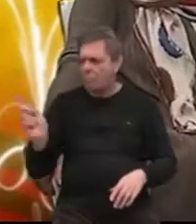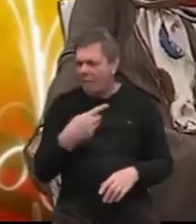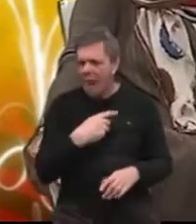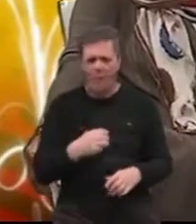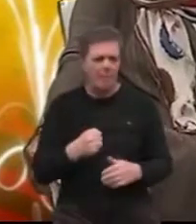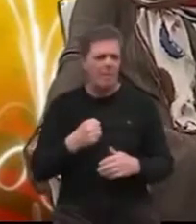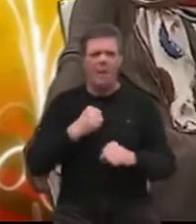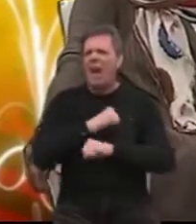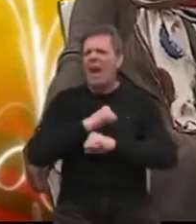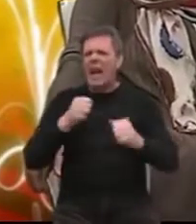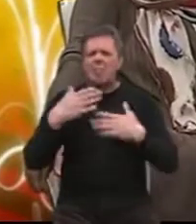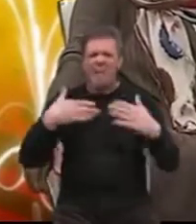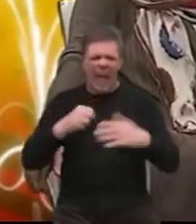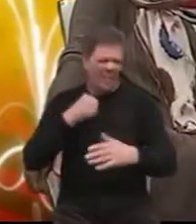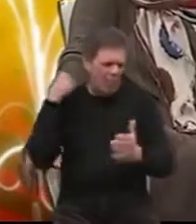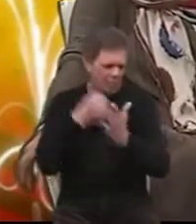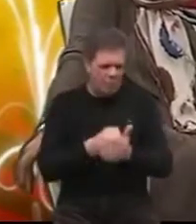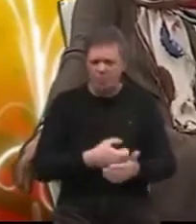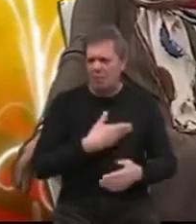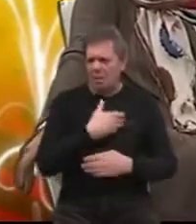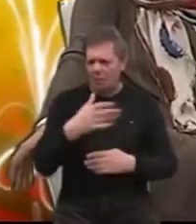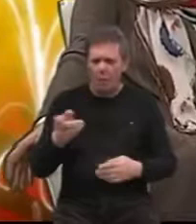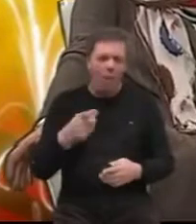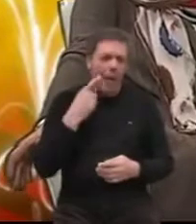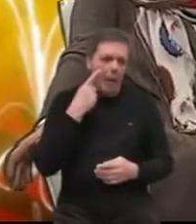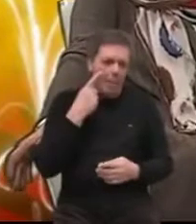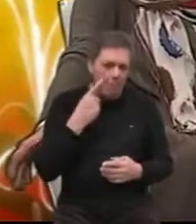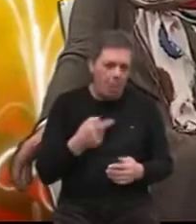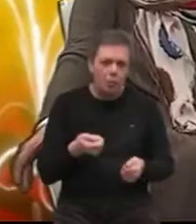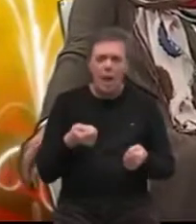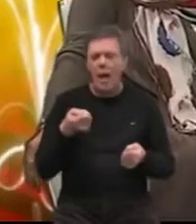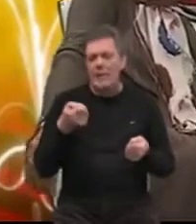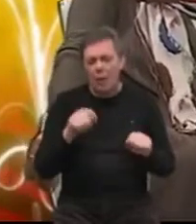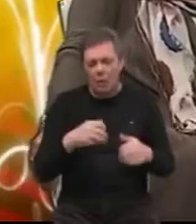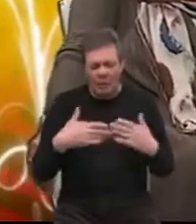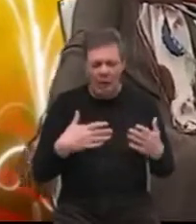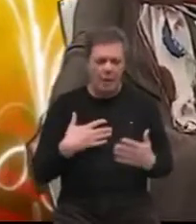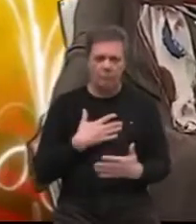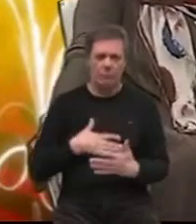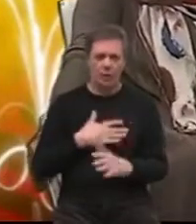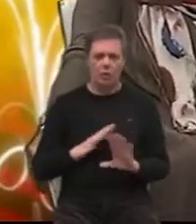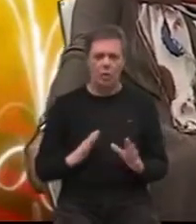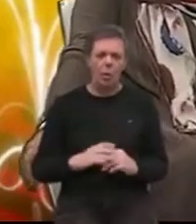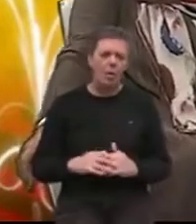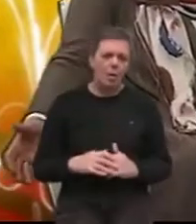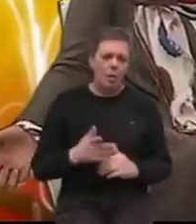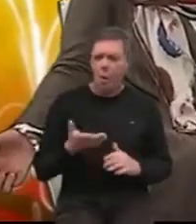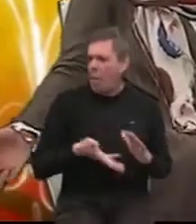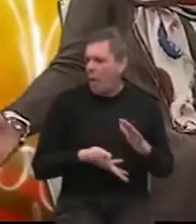razbio je vrata da izađe van po noći, ona je pokušala mu zapljučati strašno. On je izjurio van